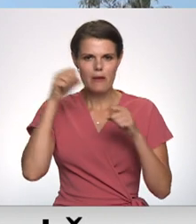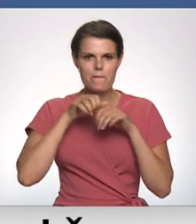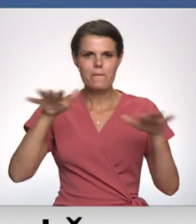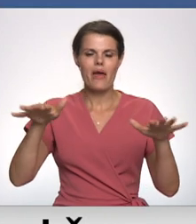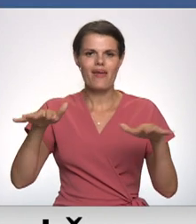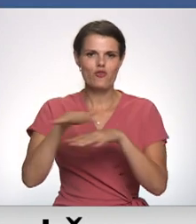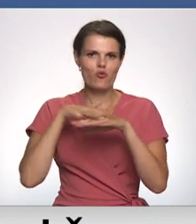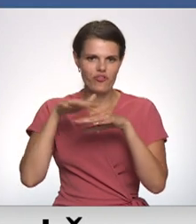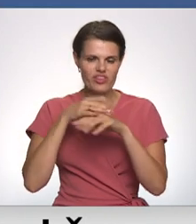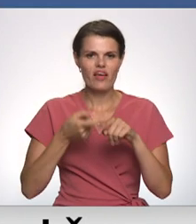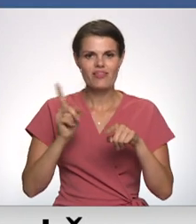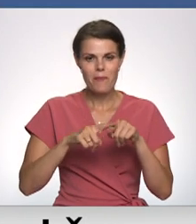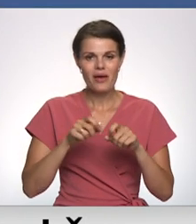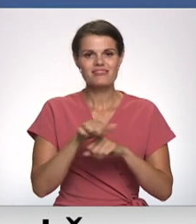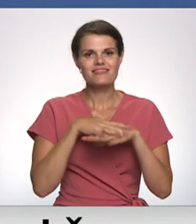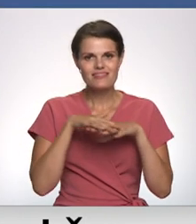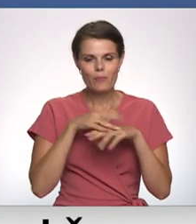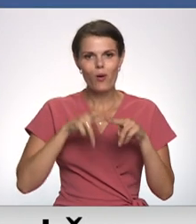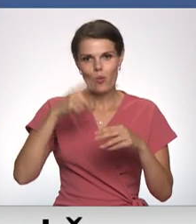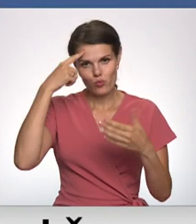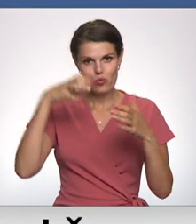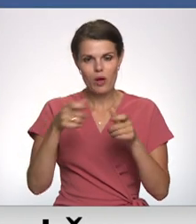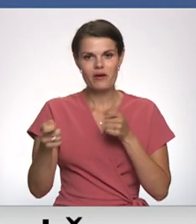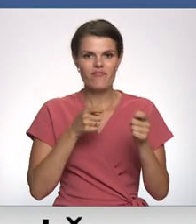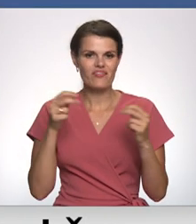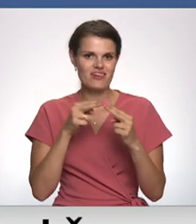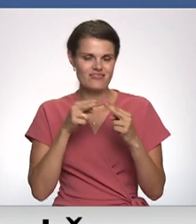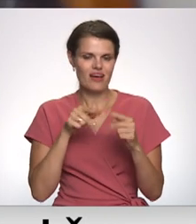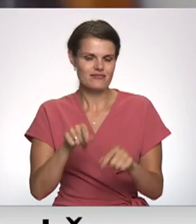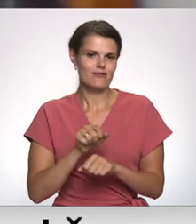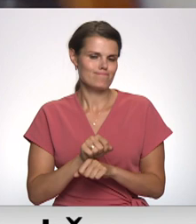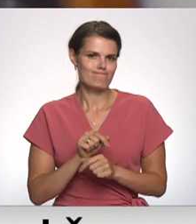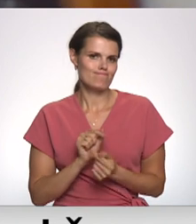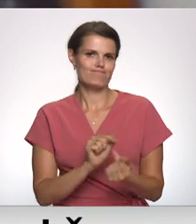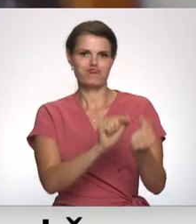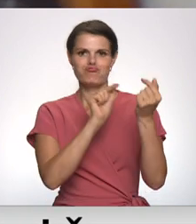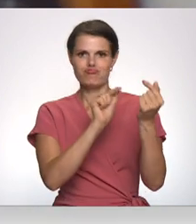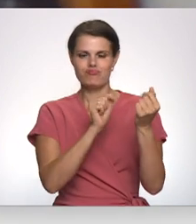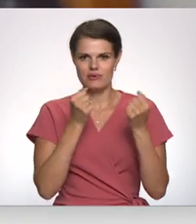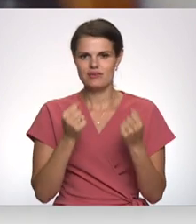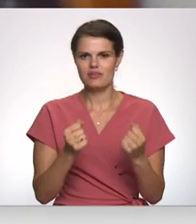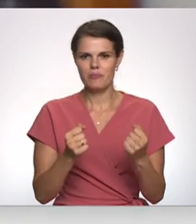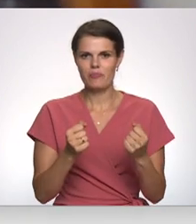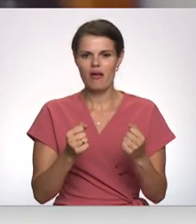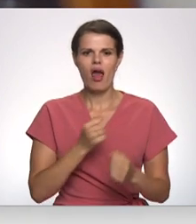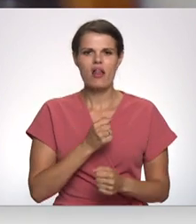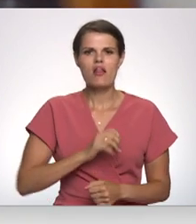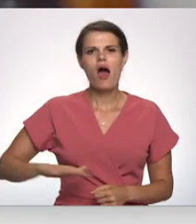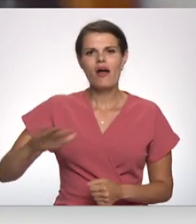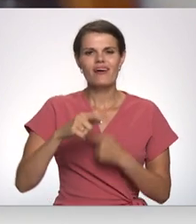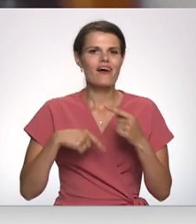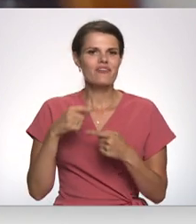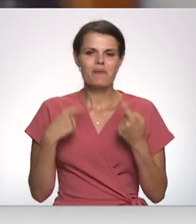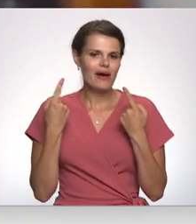tāpēc sabiedrībā, kā arī domē, ko vada saskaņa, ir šāda pretestība. Latgalē vienmēr ir bijis kriesni